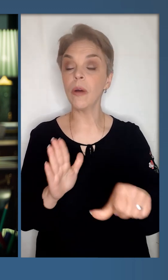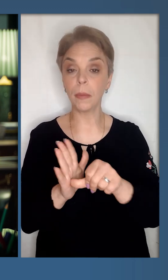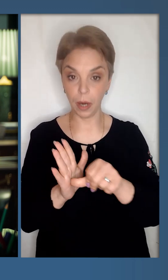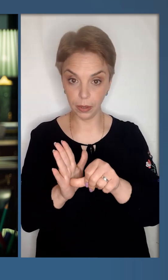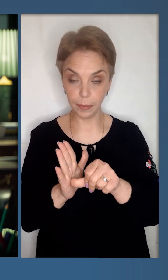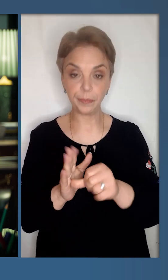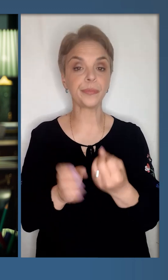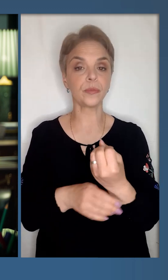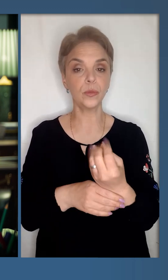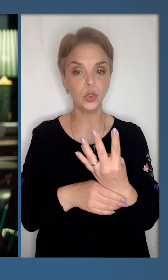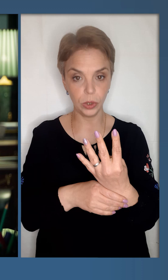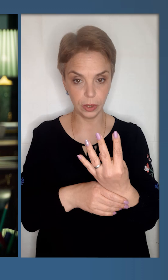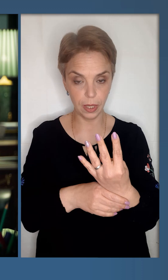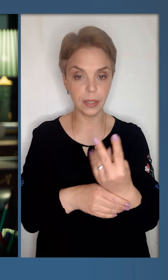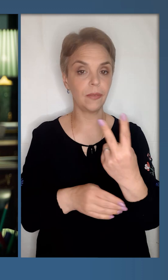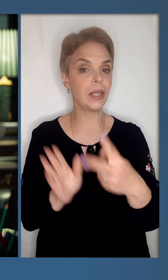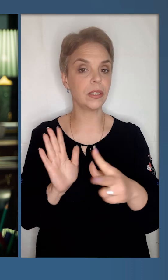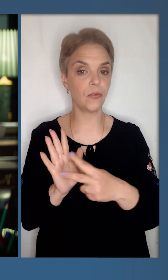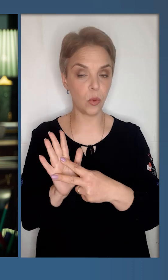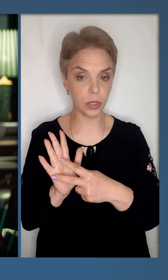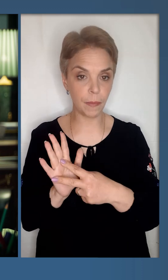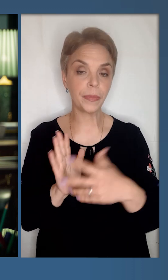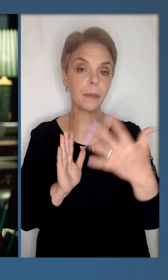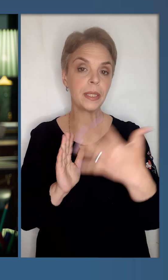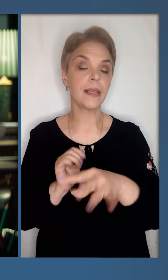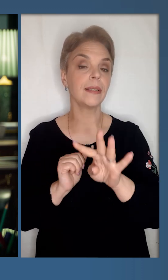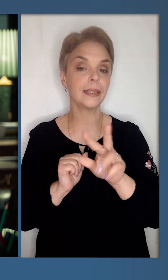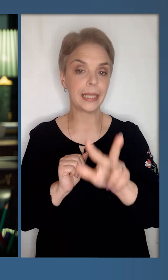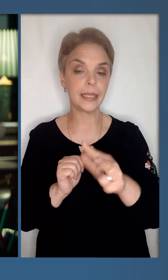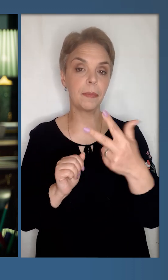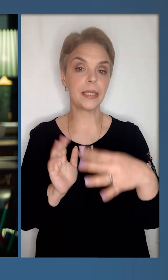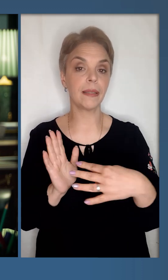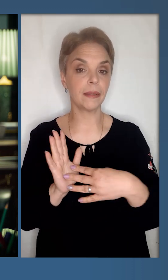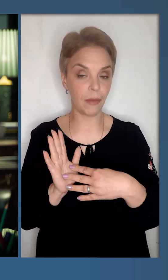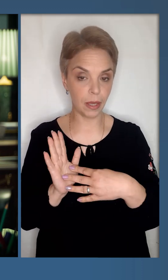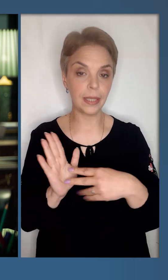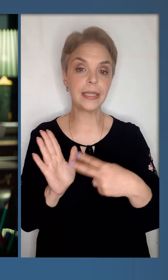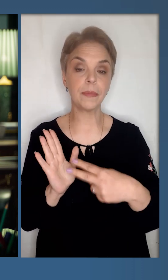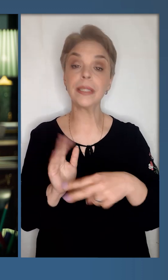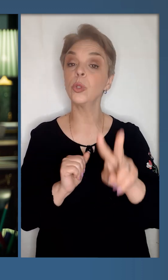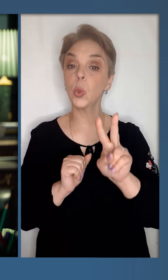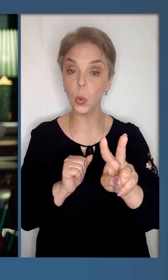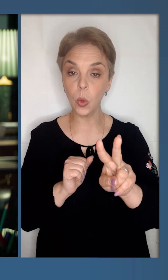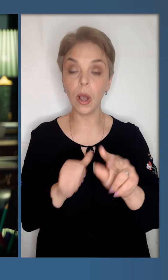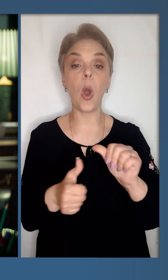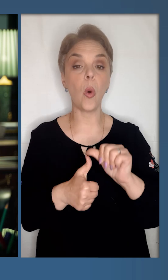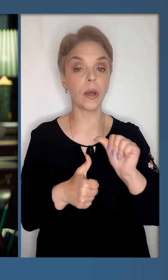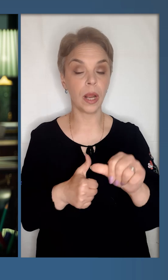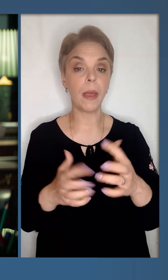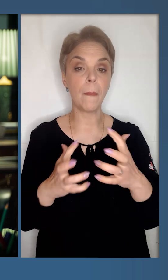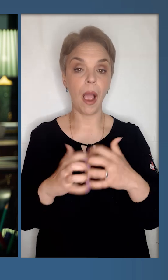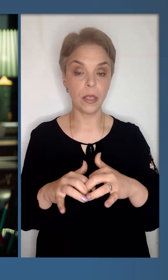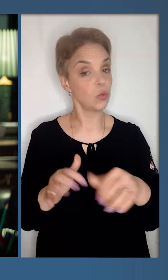гірська штурмова бригада, 14-та, 28-та, 53-та, 59-та, 72-та